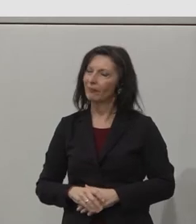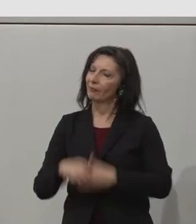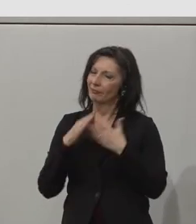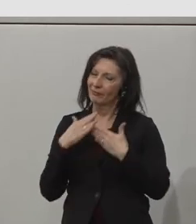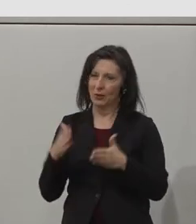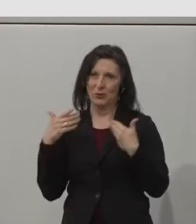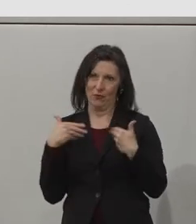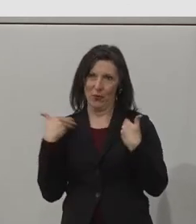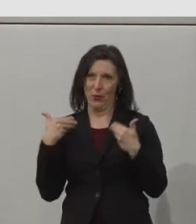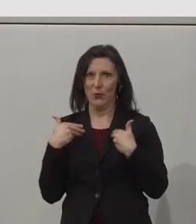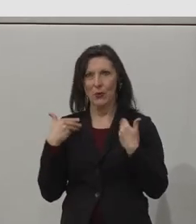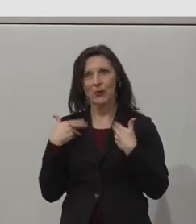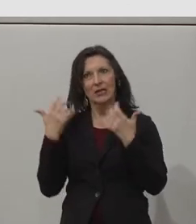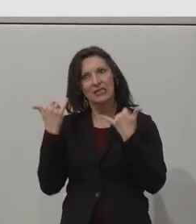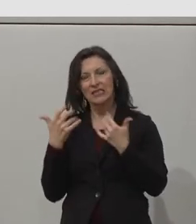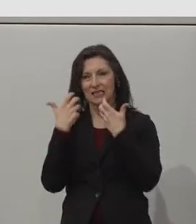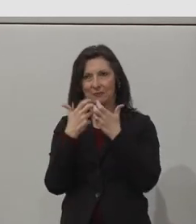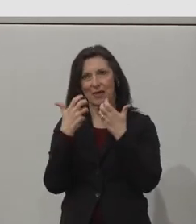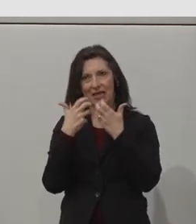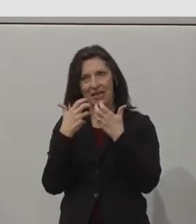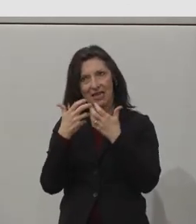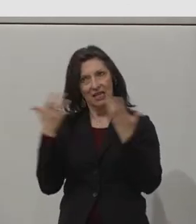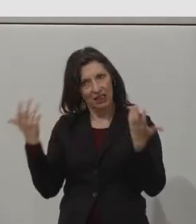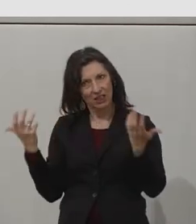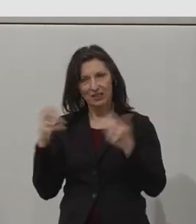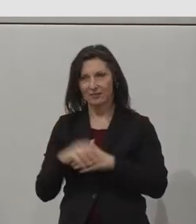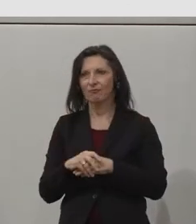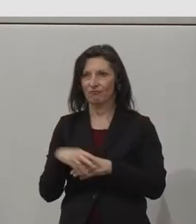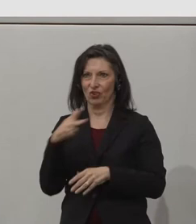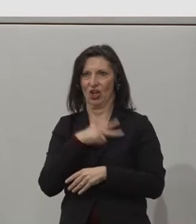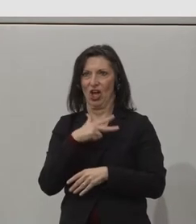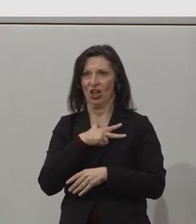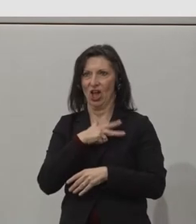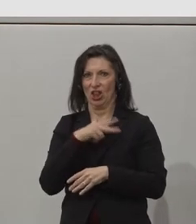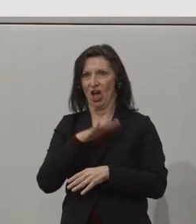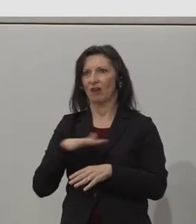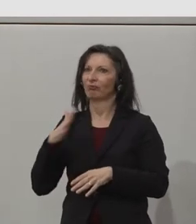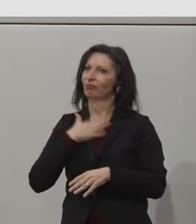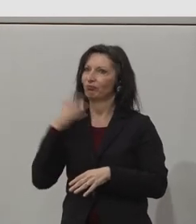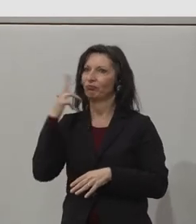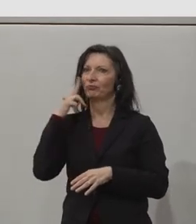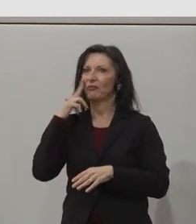that we are doing in Canada at Fable. Next slide, please.